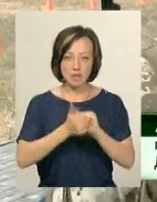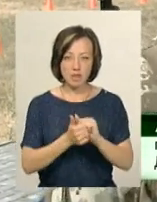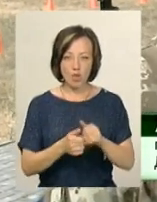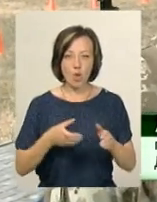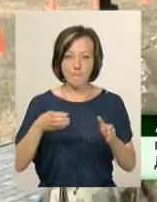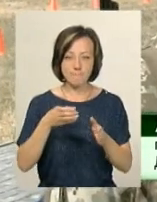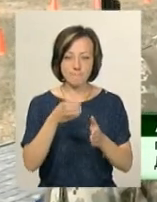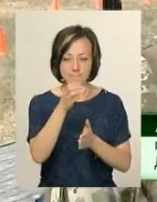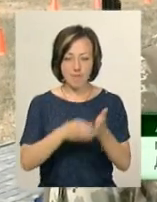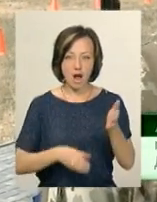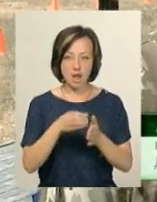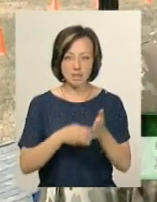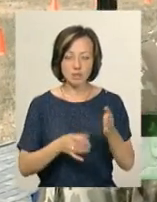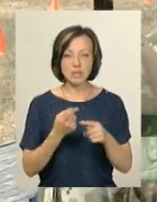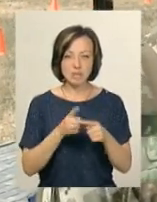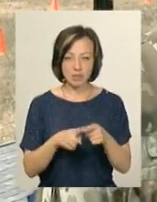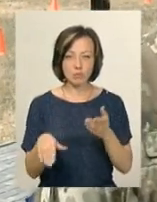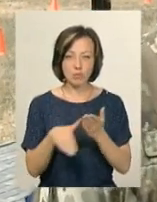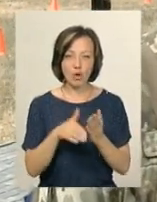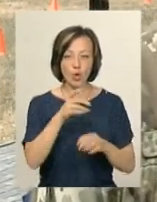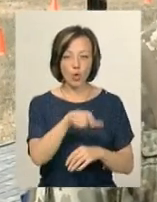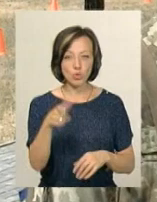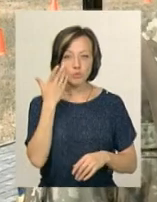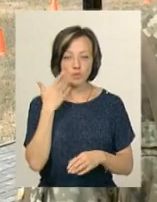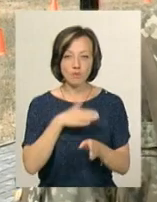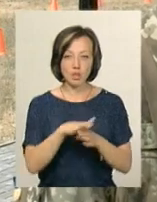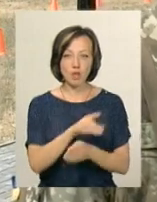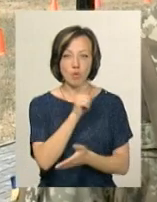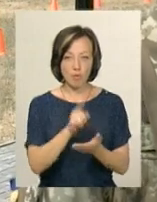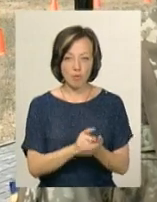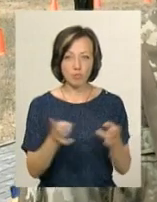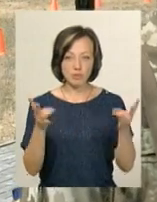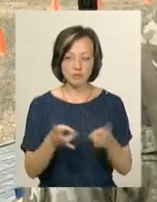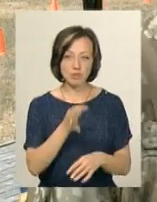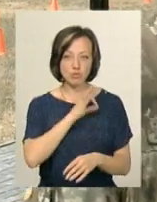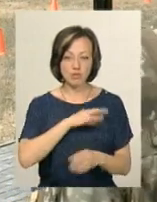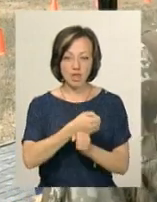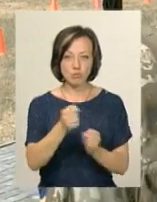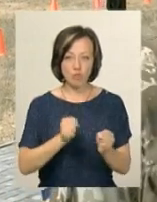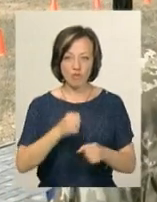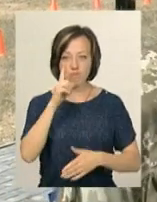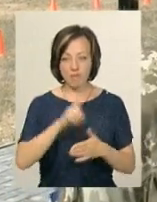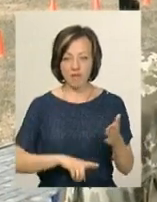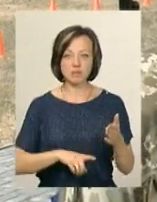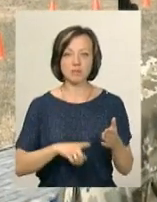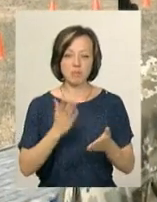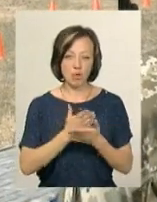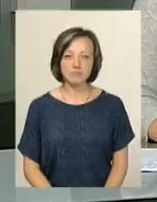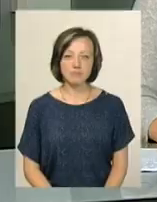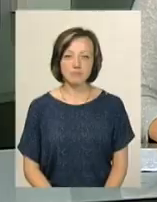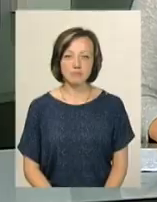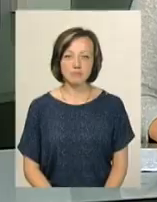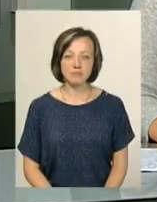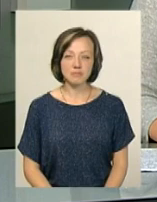допомагають і люди під час виконання обов'язків, коли їм потрібно застосувати зброю, вони впевненіше, їм не мають певні навички.